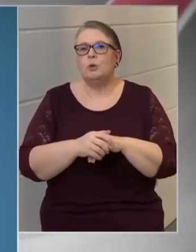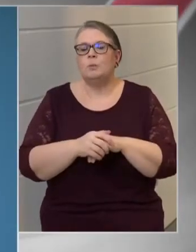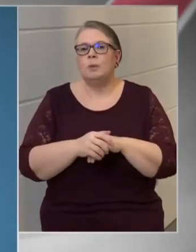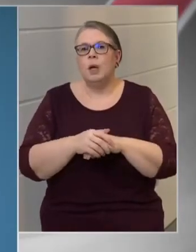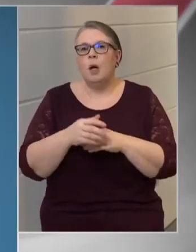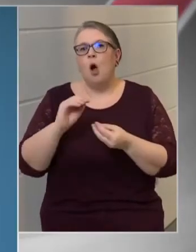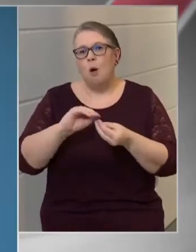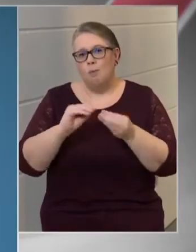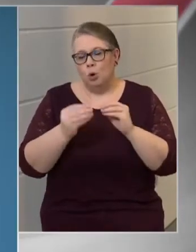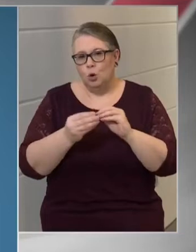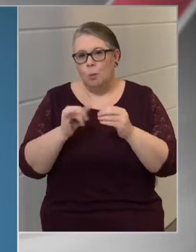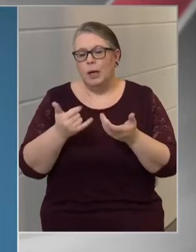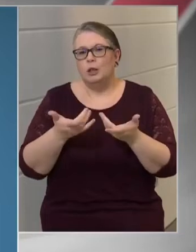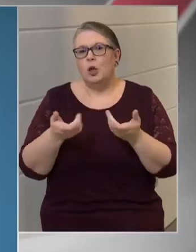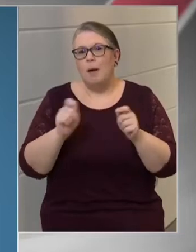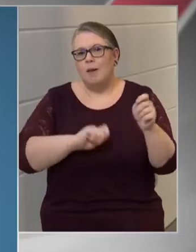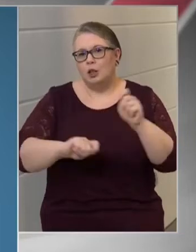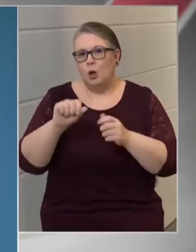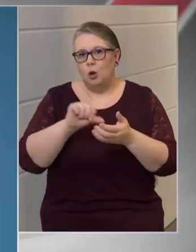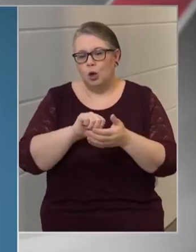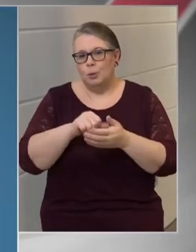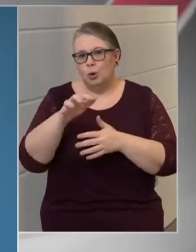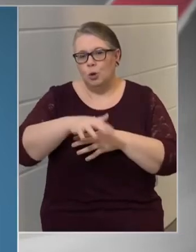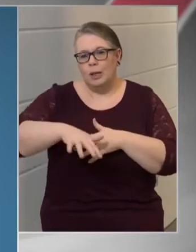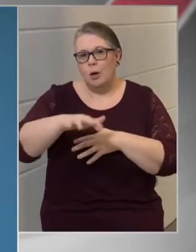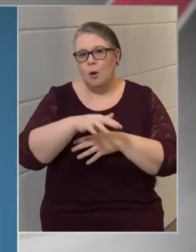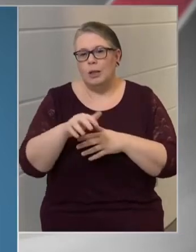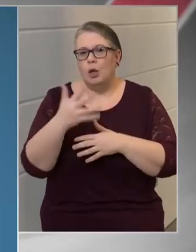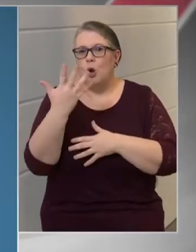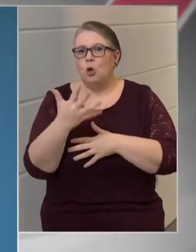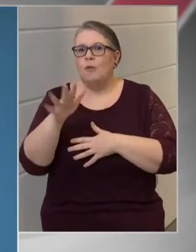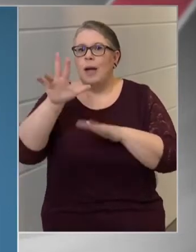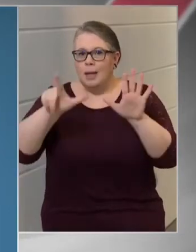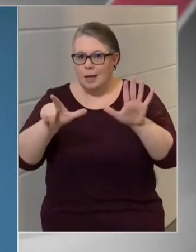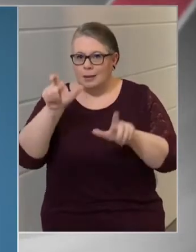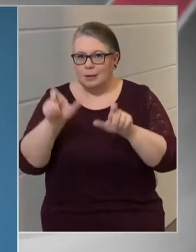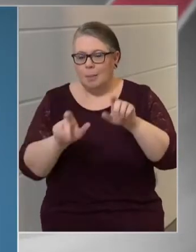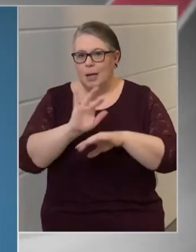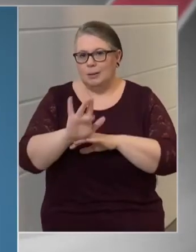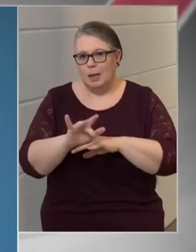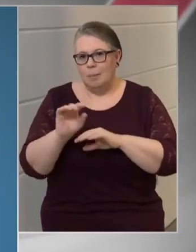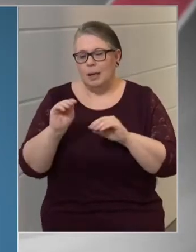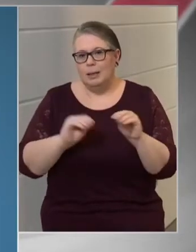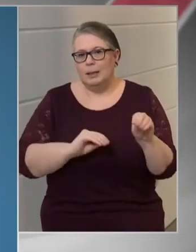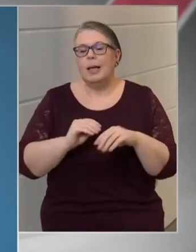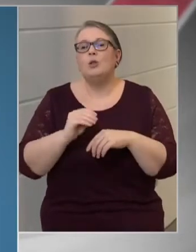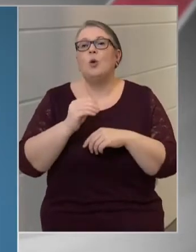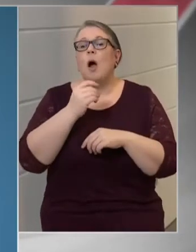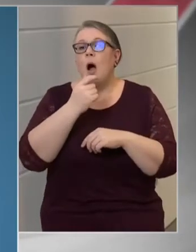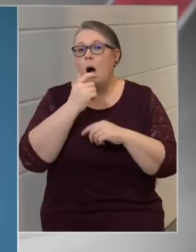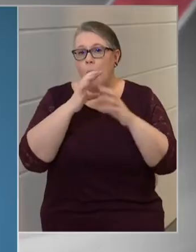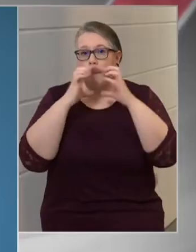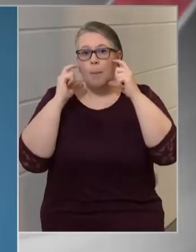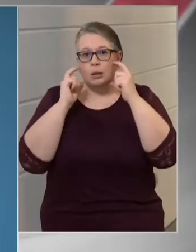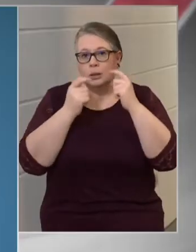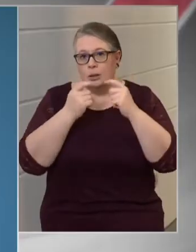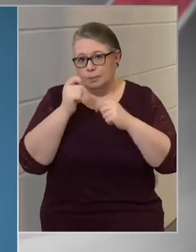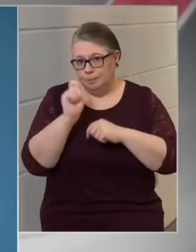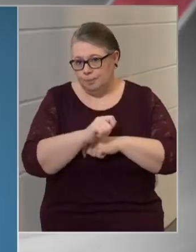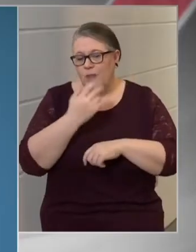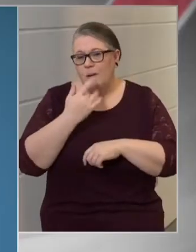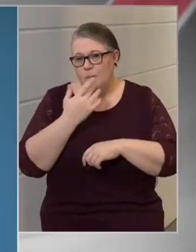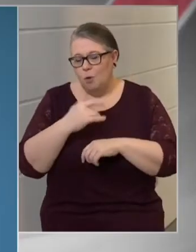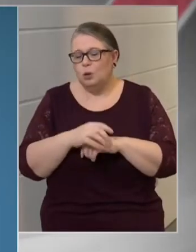A kereskedelmi üzletekben, illetve a bevásárló központok területén 57 személye szemben intézkedtünk a maszkviselési kötelezettség figyelmen kívül